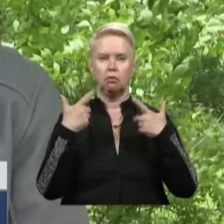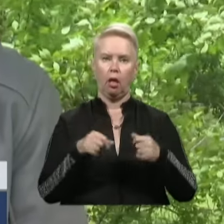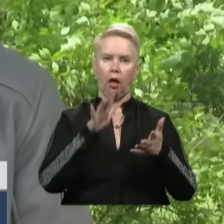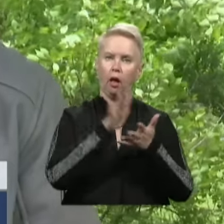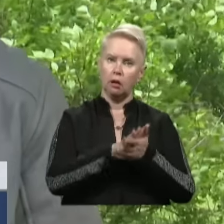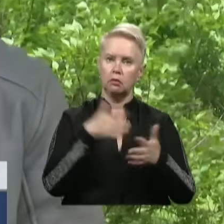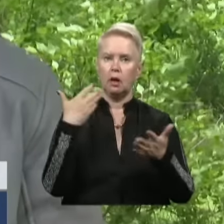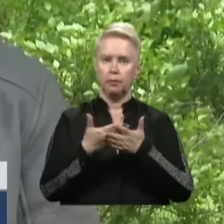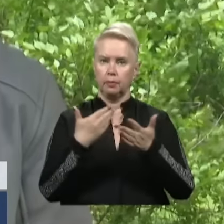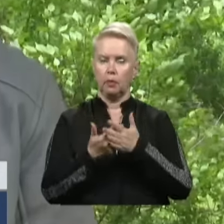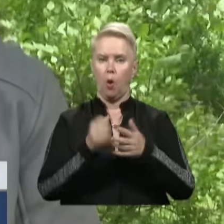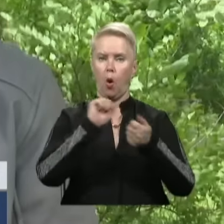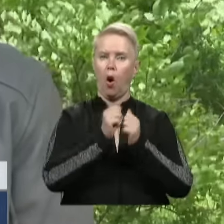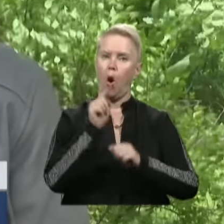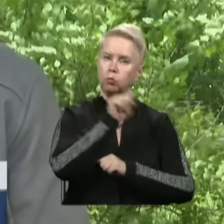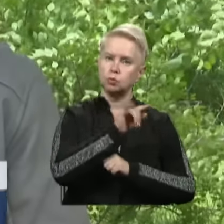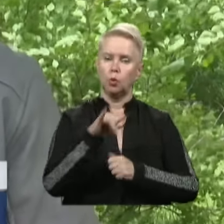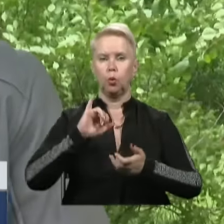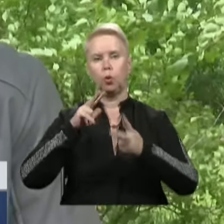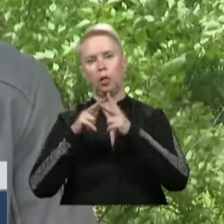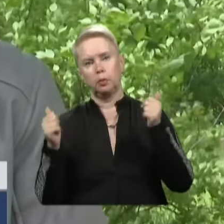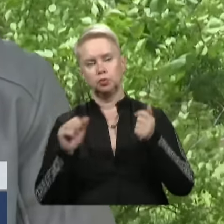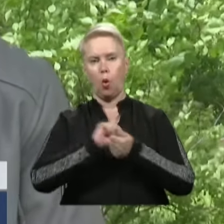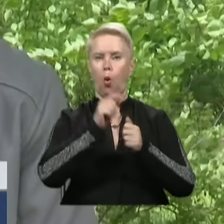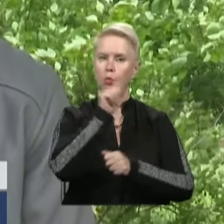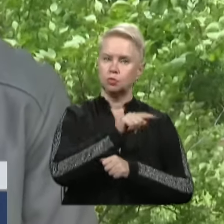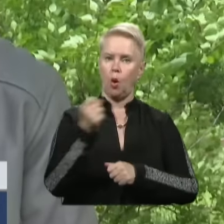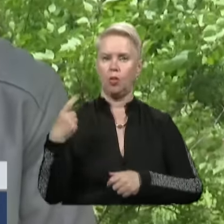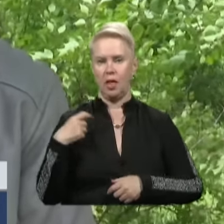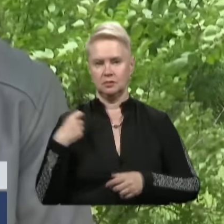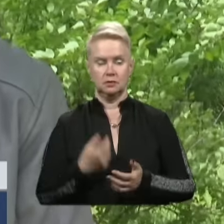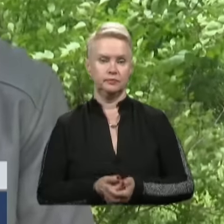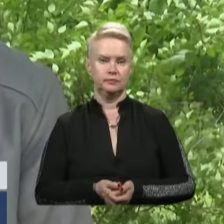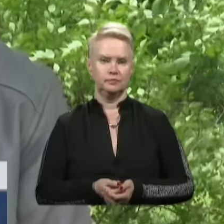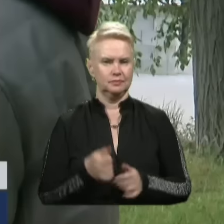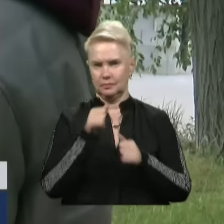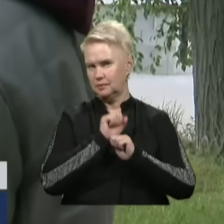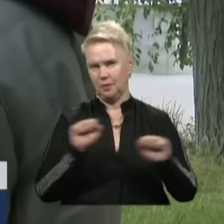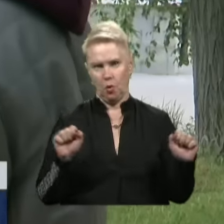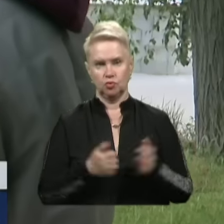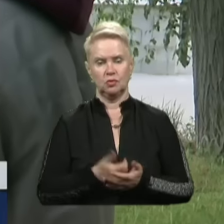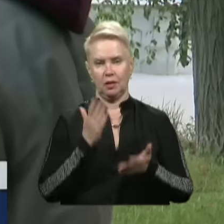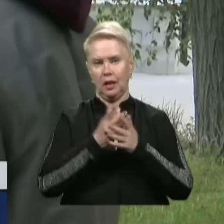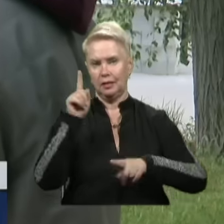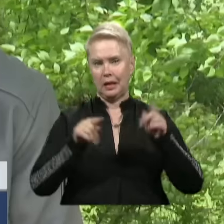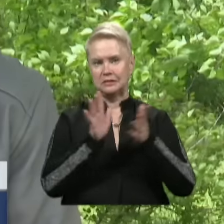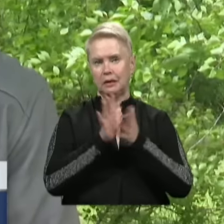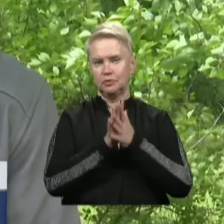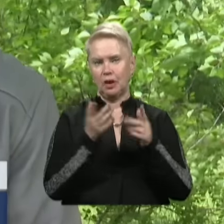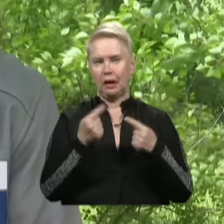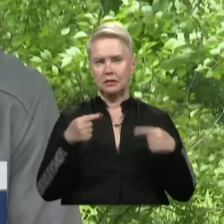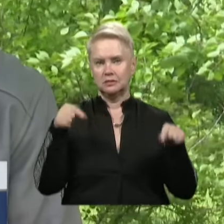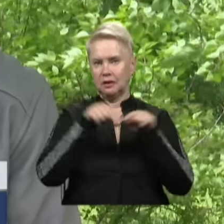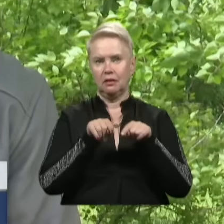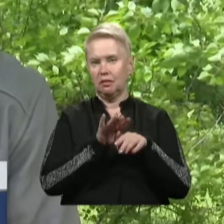брудніше, наприклад, у Кам'янському чи Дніпрі, чи у Кам'янському чи Одесі, не можна. Є декілька забруднюючих речовин,